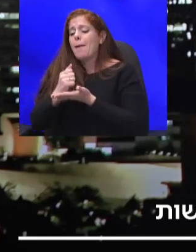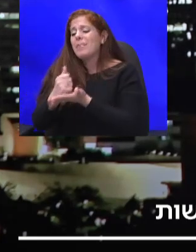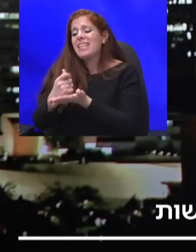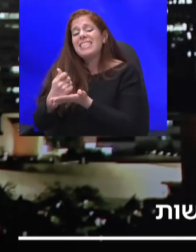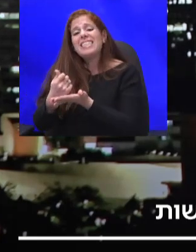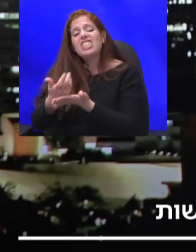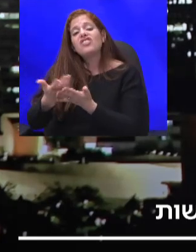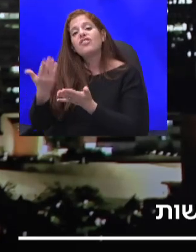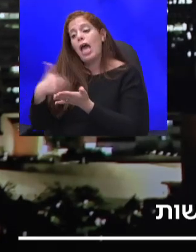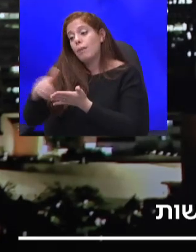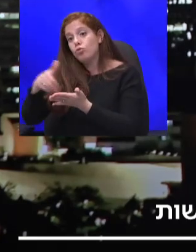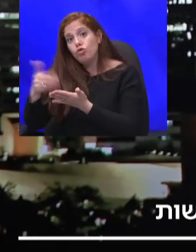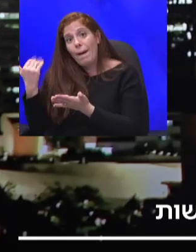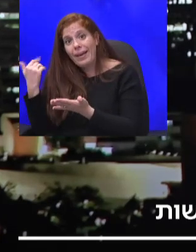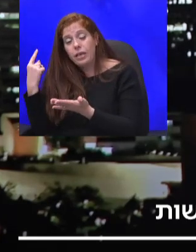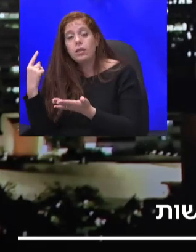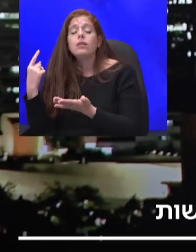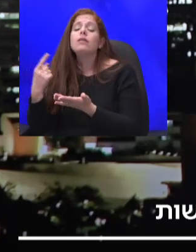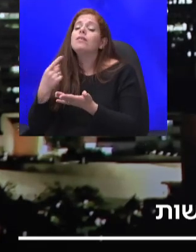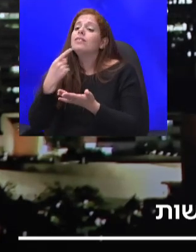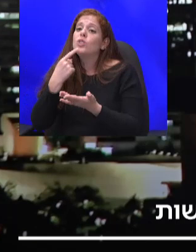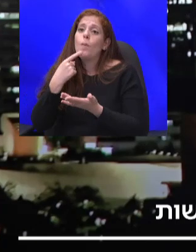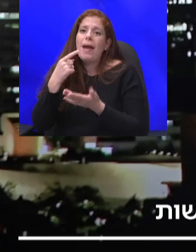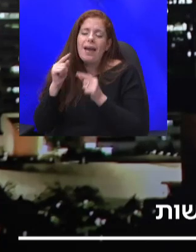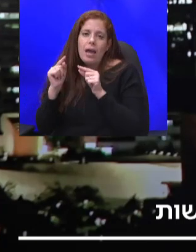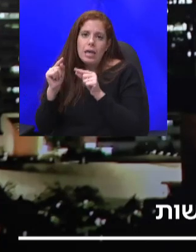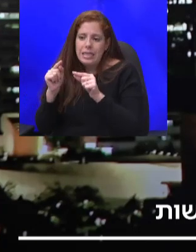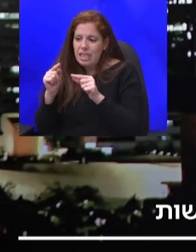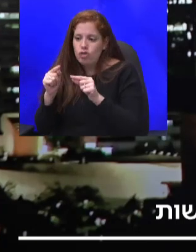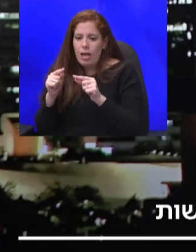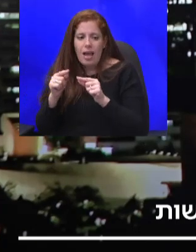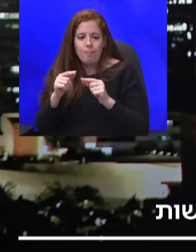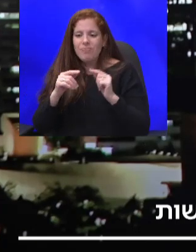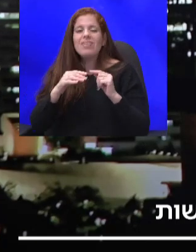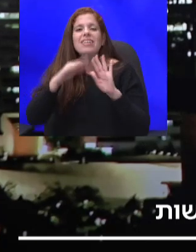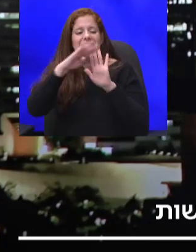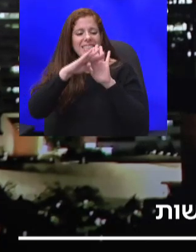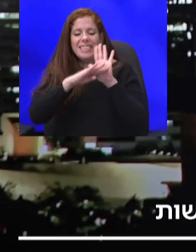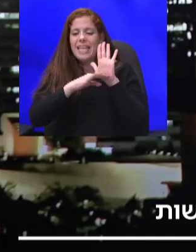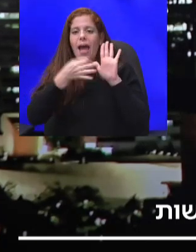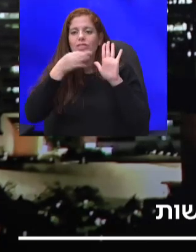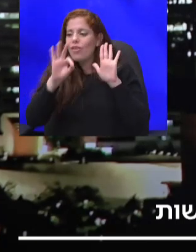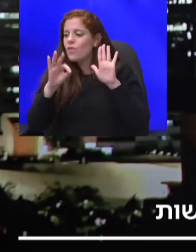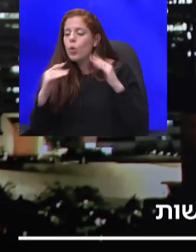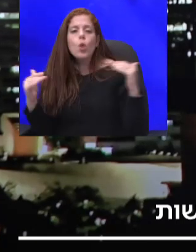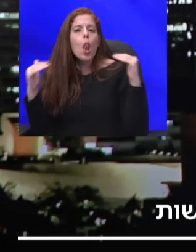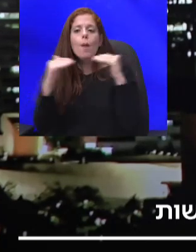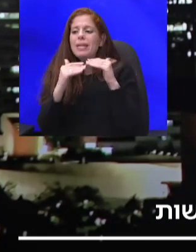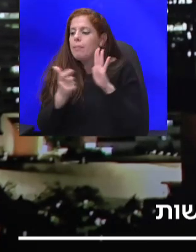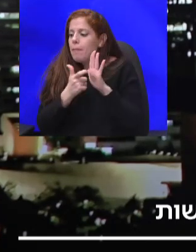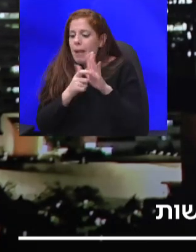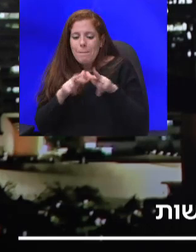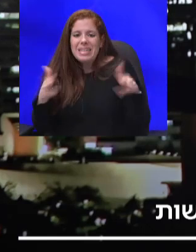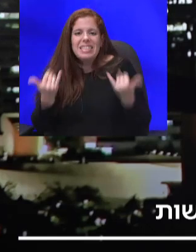מרסן, אבל גם כזה שהסדרי הדיפויות שלו לא הותאמו למה שנדרש למשק במצבו הנוכחי,